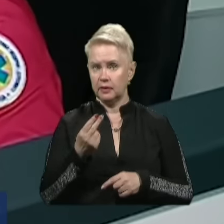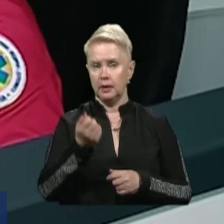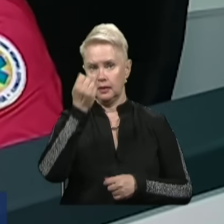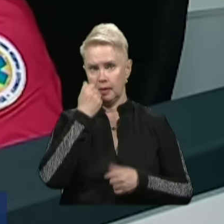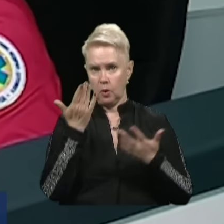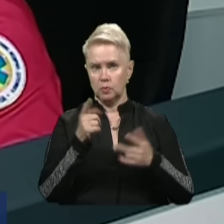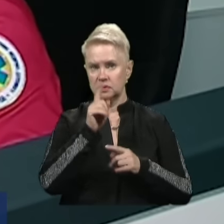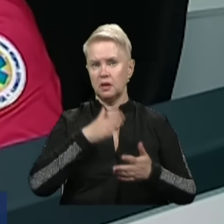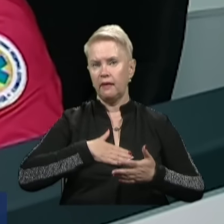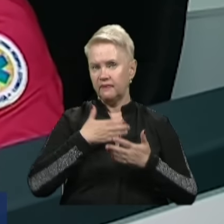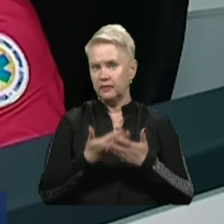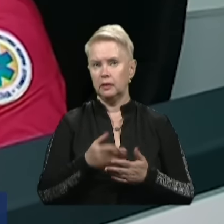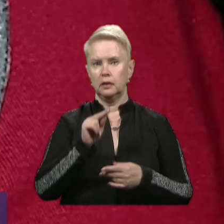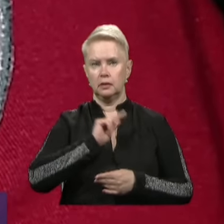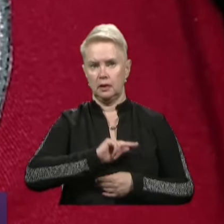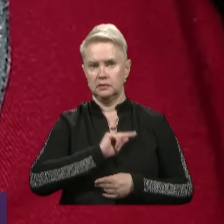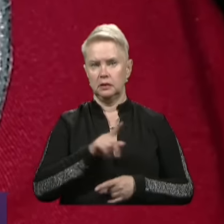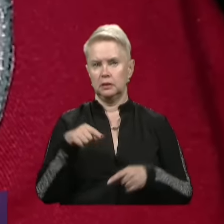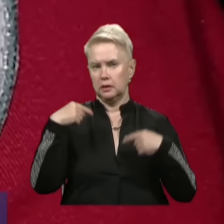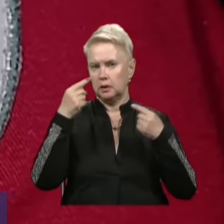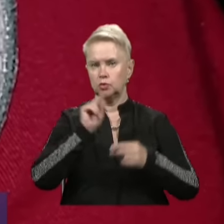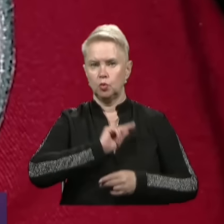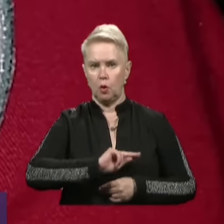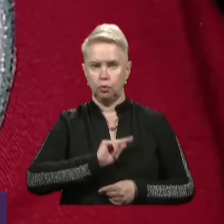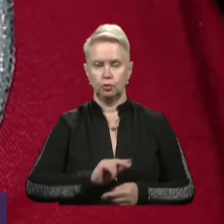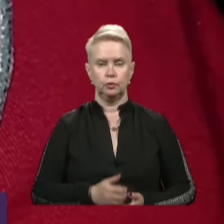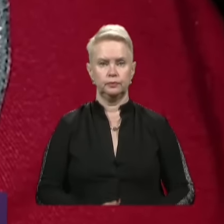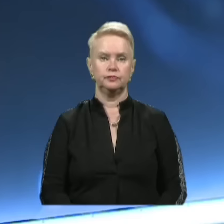Дякуємо за відданість та титанічну роботу.